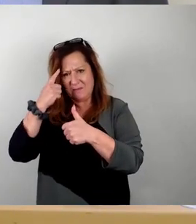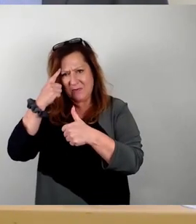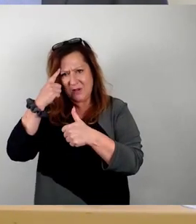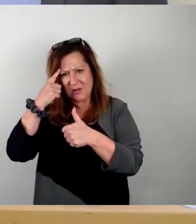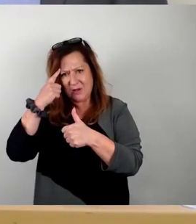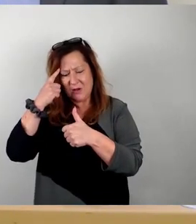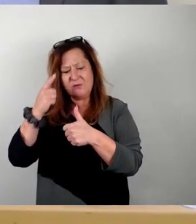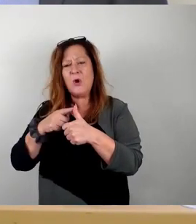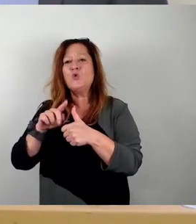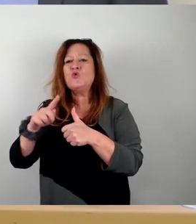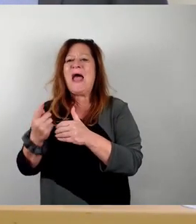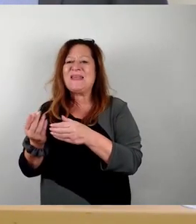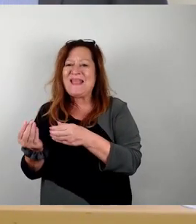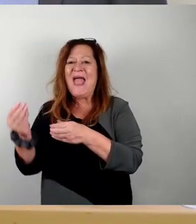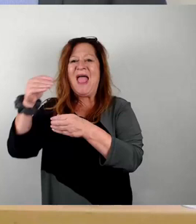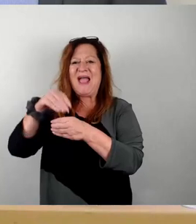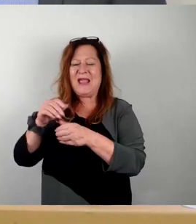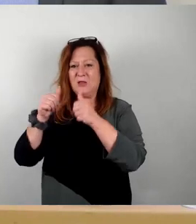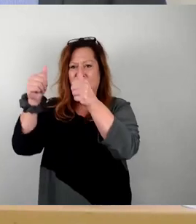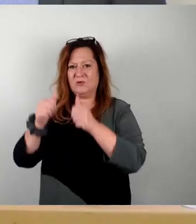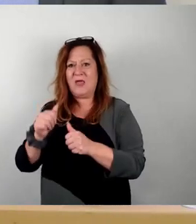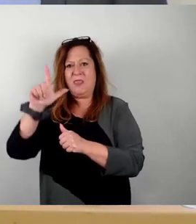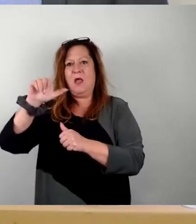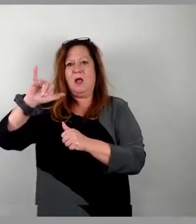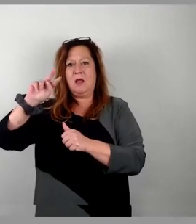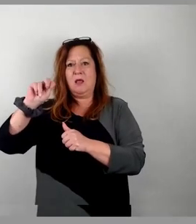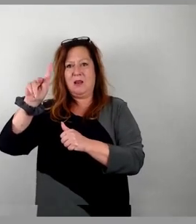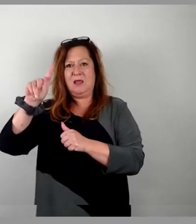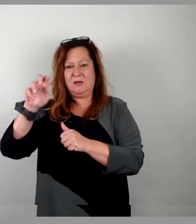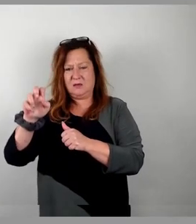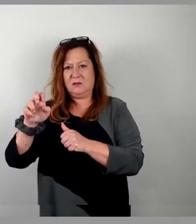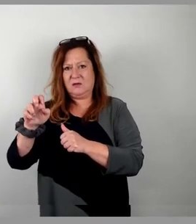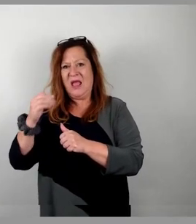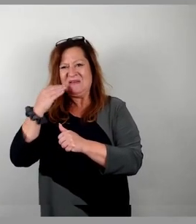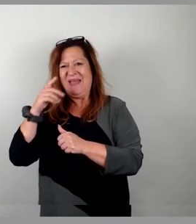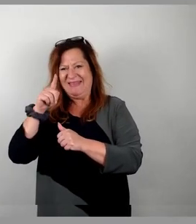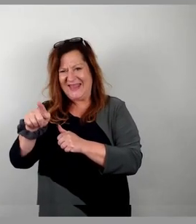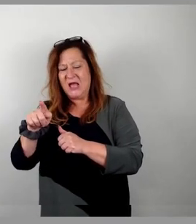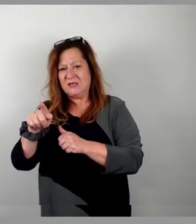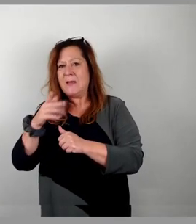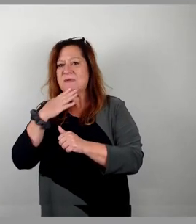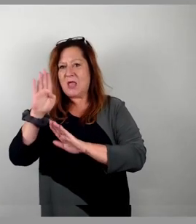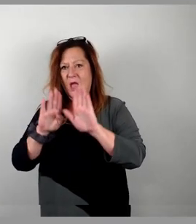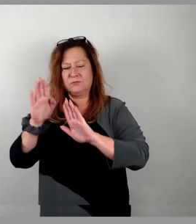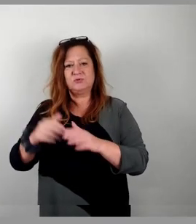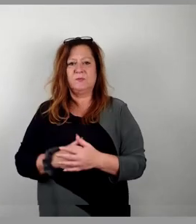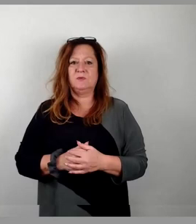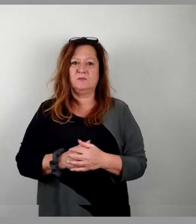Ergänzungsantrag, die Linke, zur Abstimmung. Wer dem folgen möchte, den bitte ich jetzt um das Stimmzeichen.